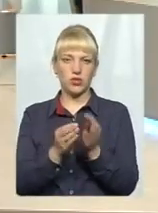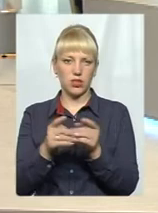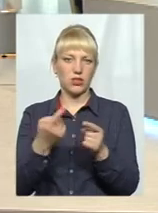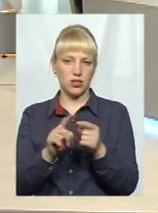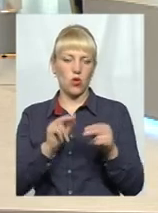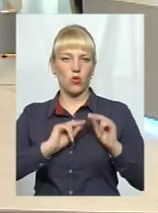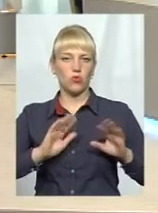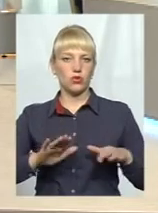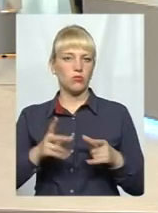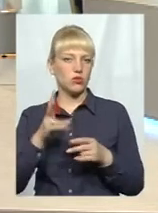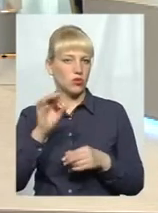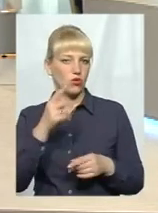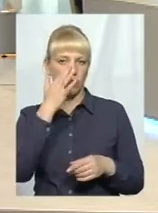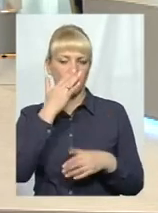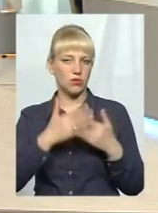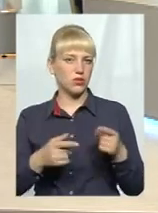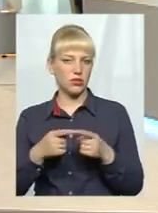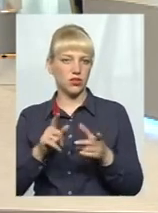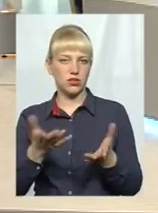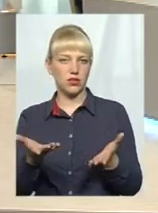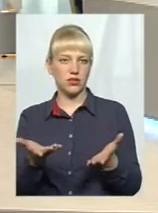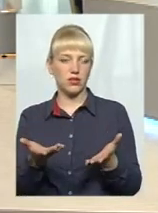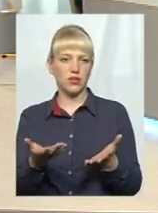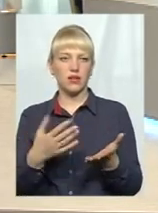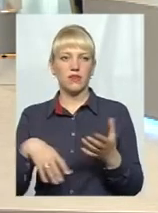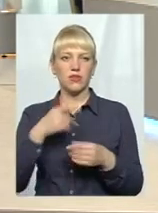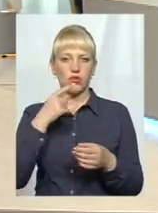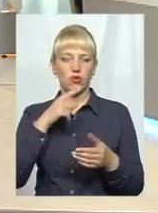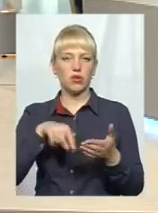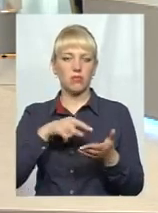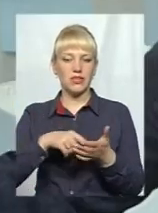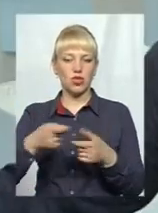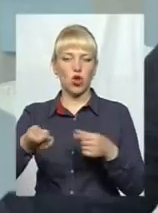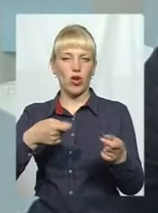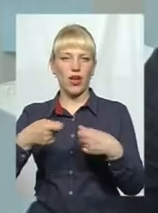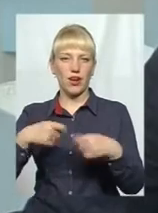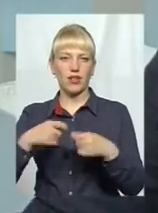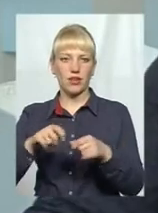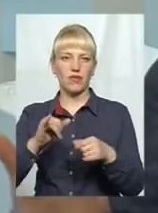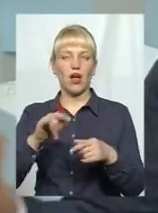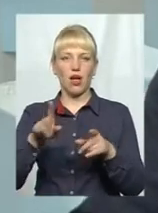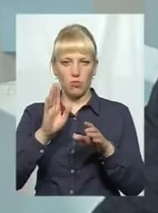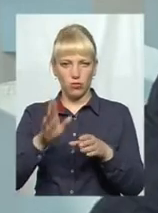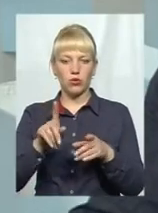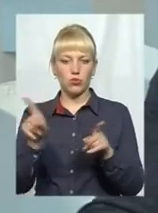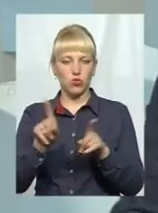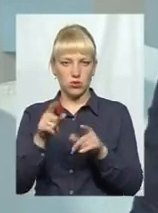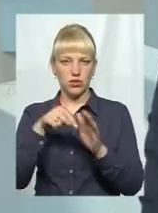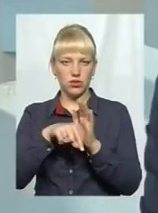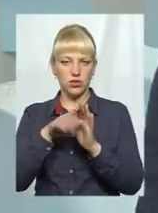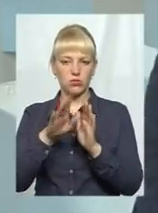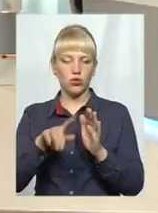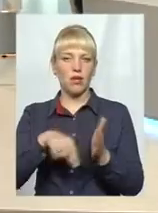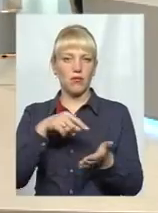подумай, як буде тоді виглядати місце. У було, ну, всі асоціюють місто з містом ринків, де місто мафі, ну, якщо керуватися такою логікою.